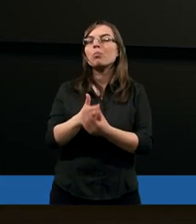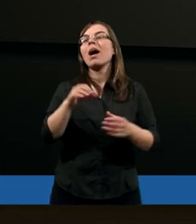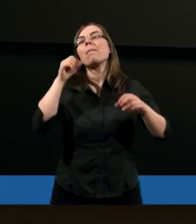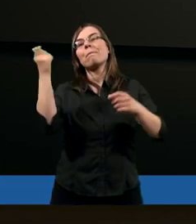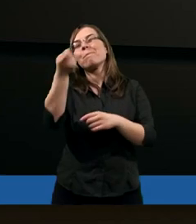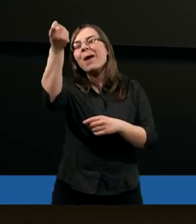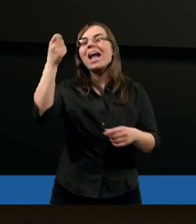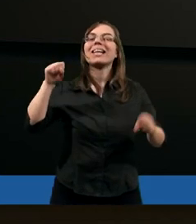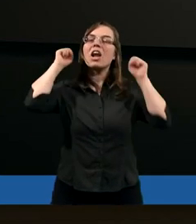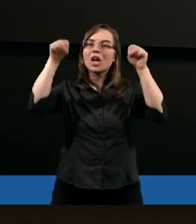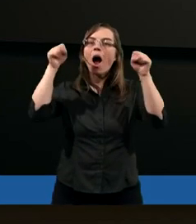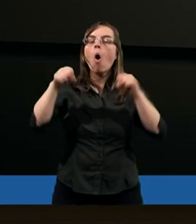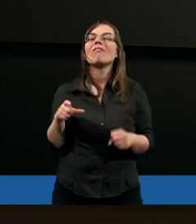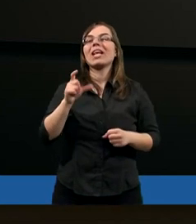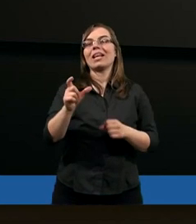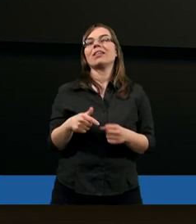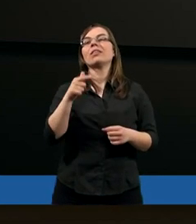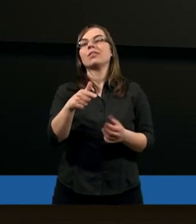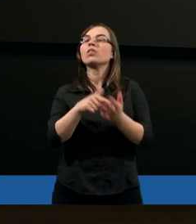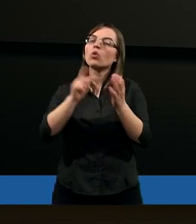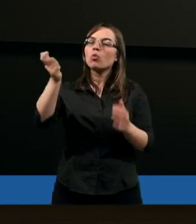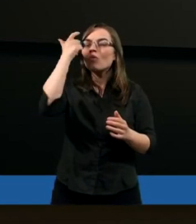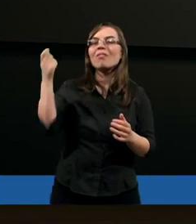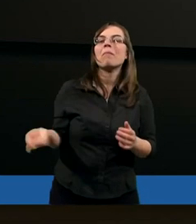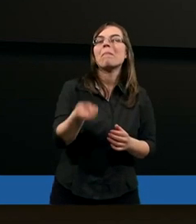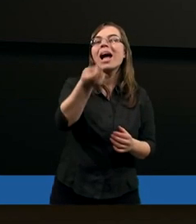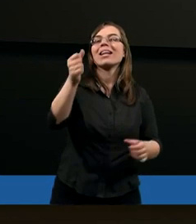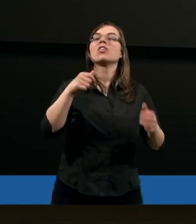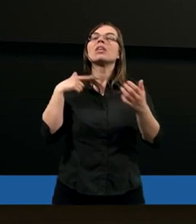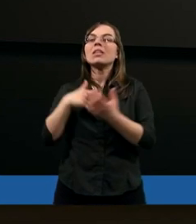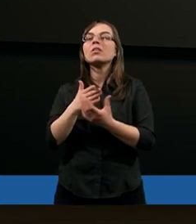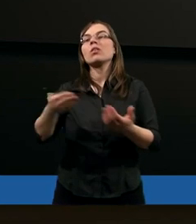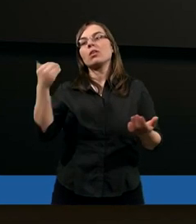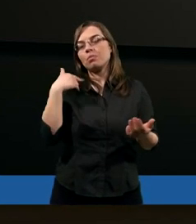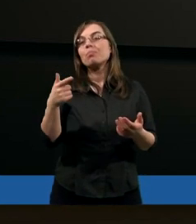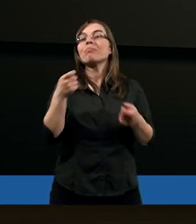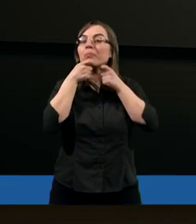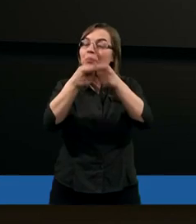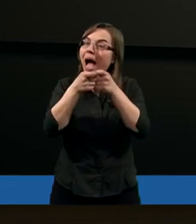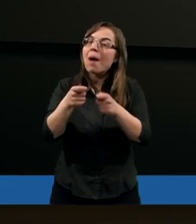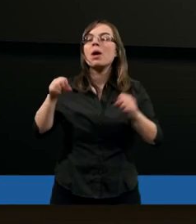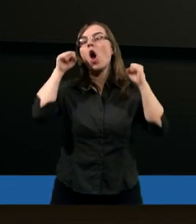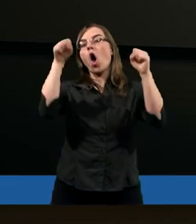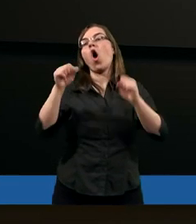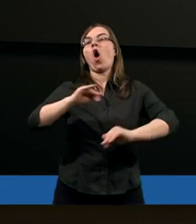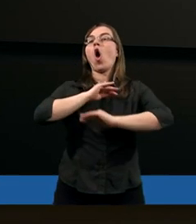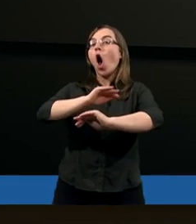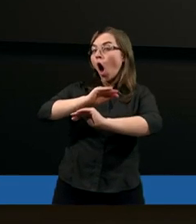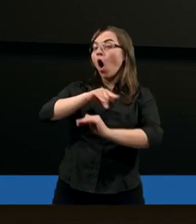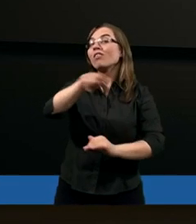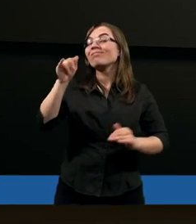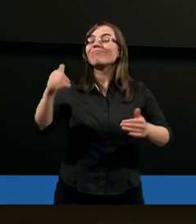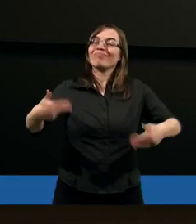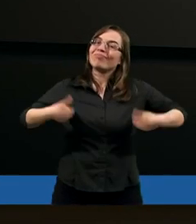owiec, tak jak sobie wynotowałem, to głównym zadaniem pasterza było karmienie owiec, ochrona ich